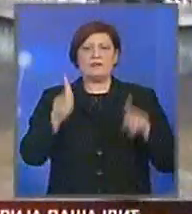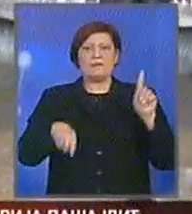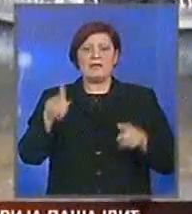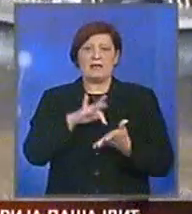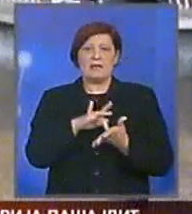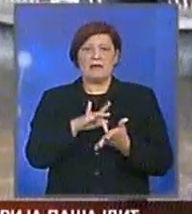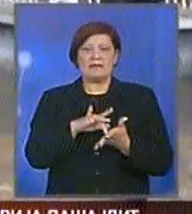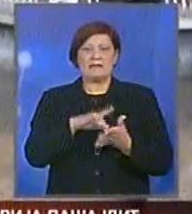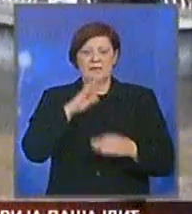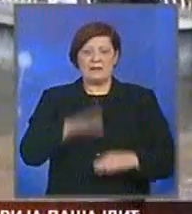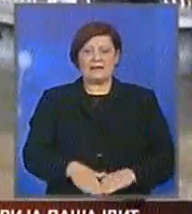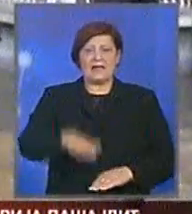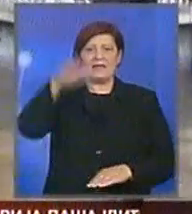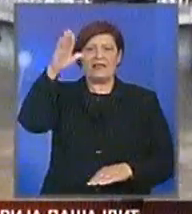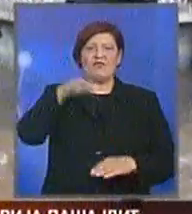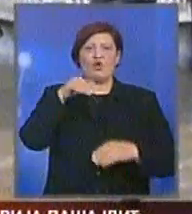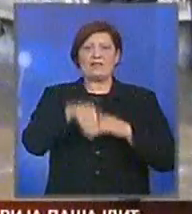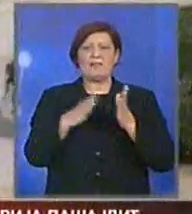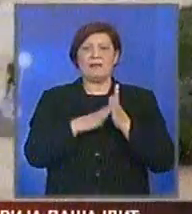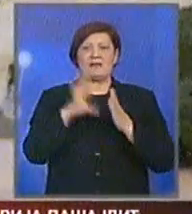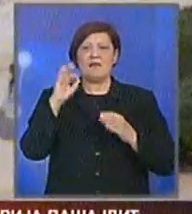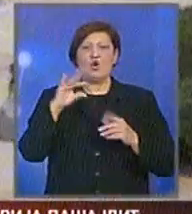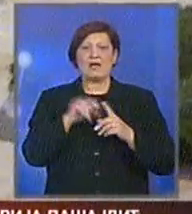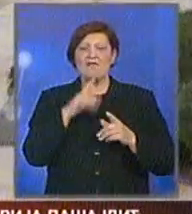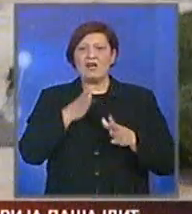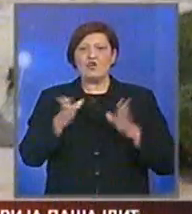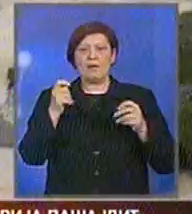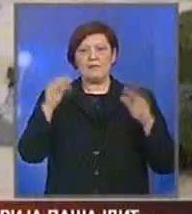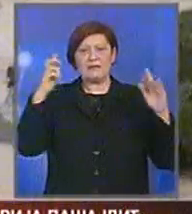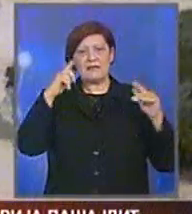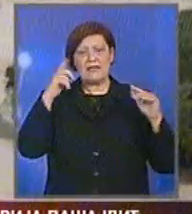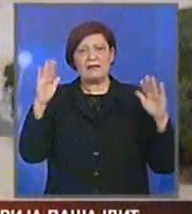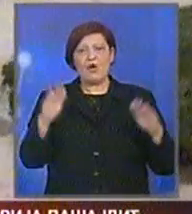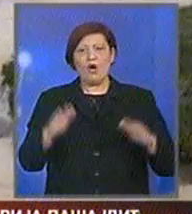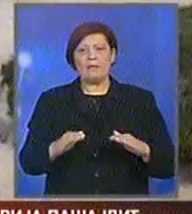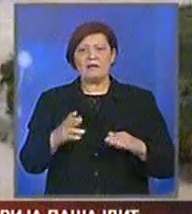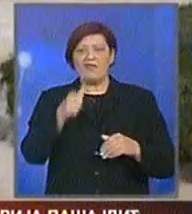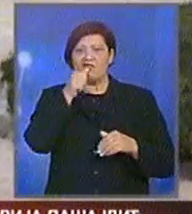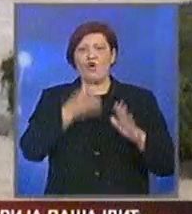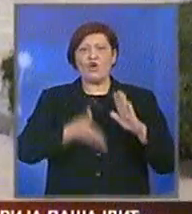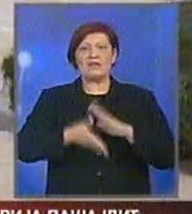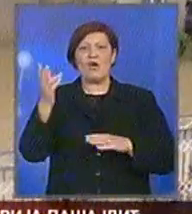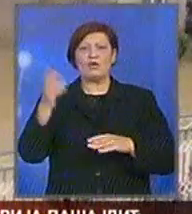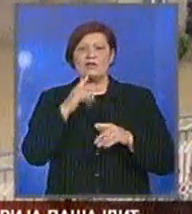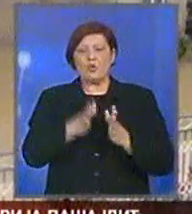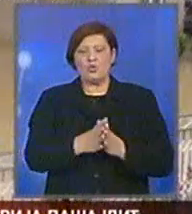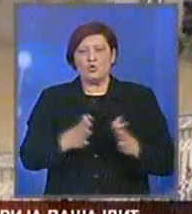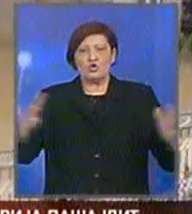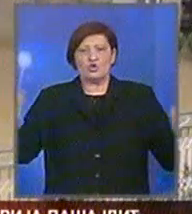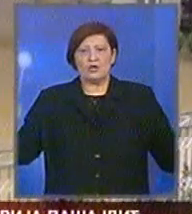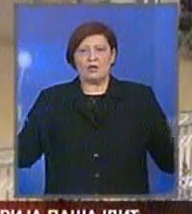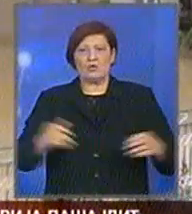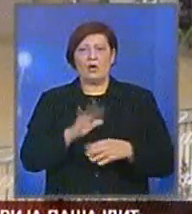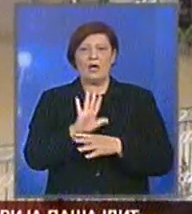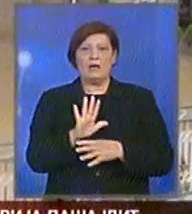mesima da nivo zapadne morave i pritoka opada, međutim voda odlazi u širinu tako da se